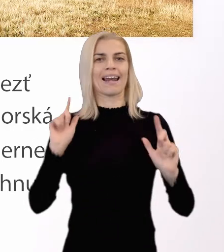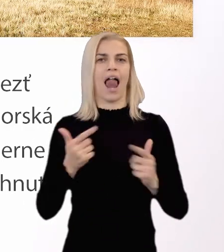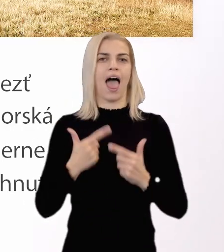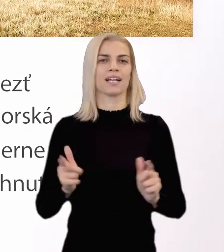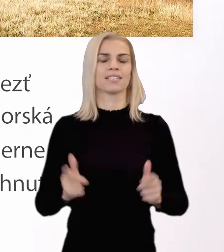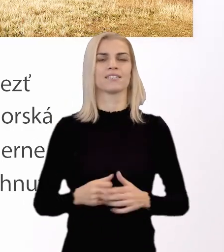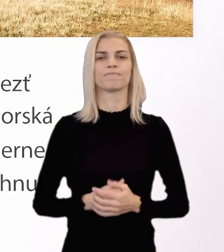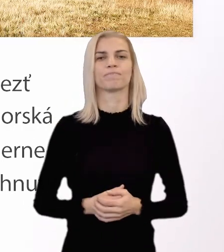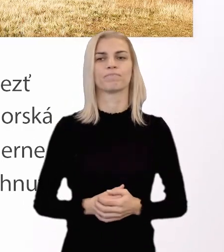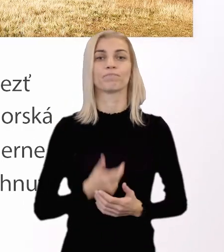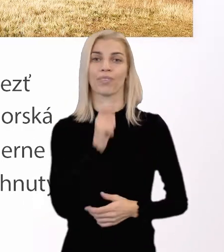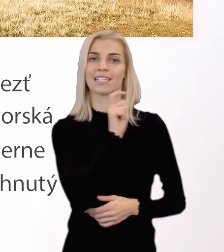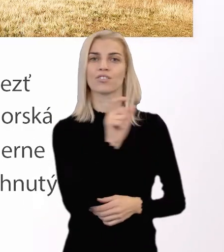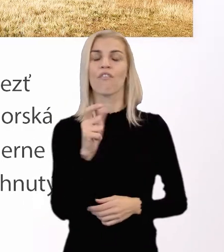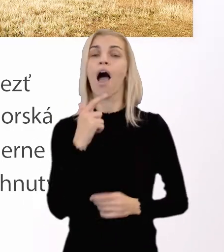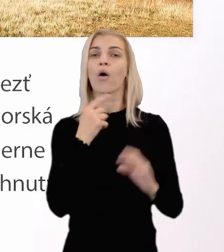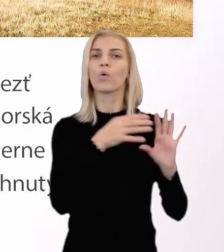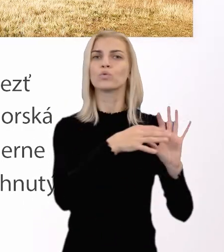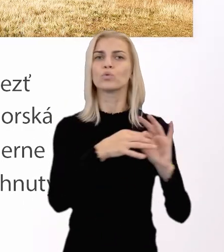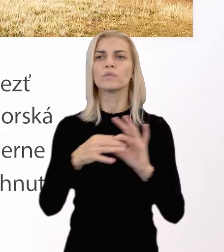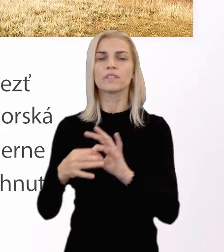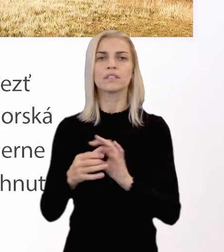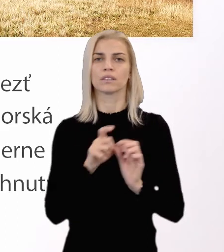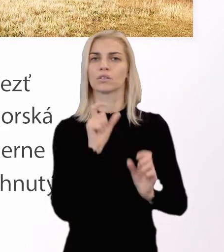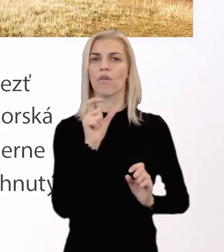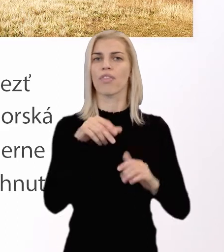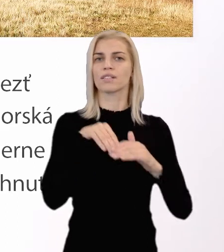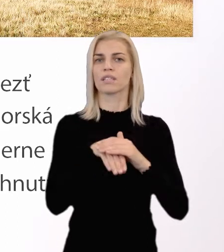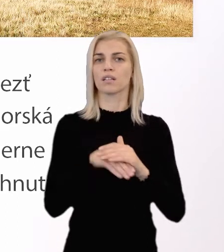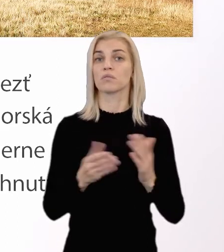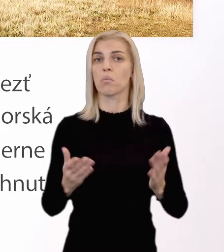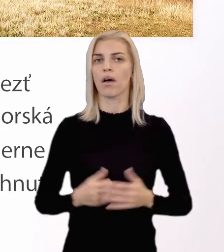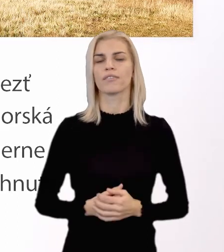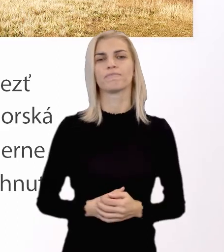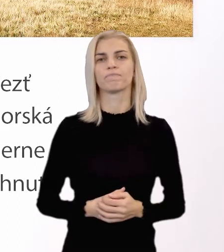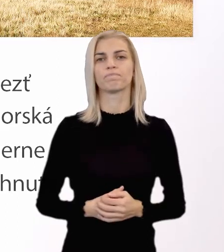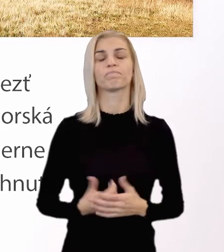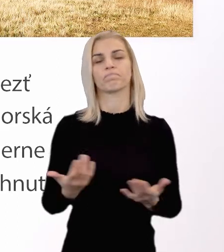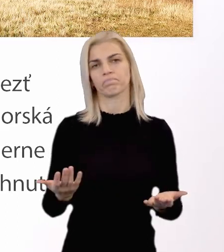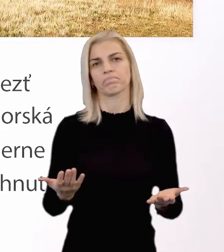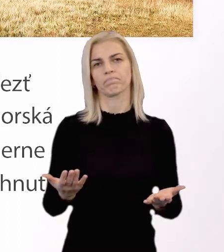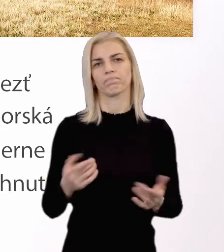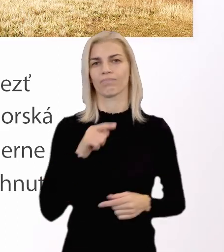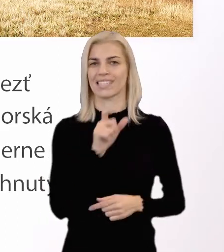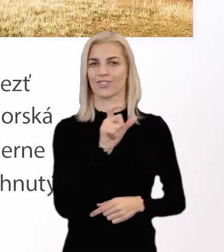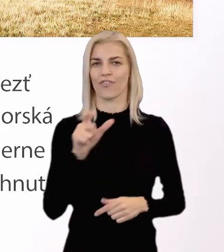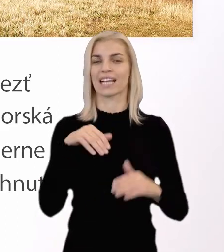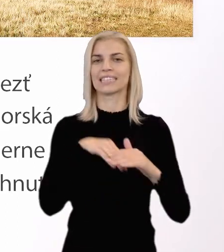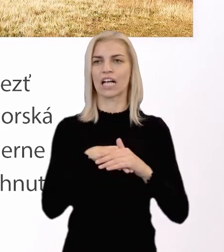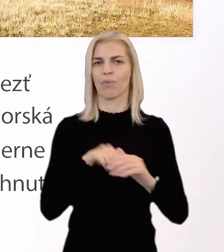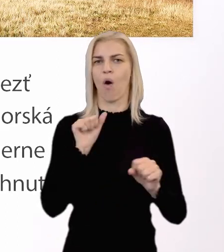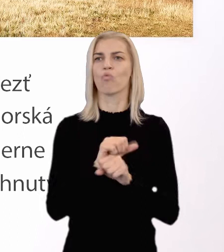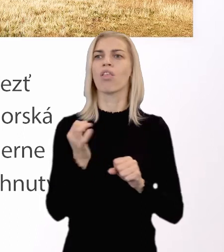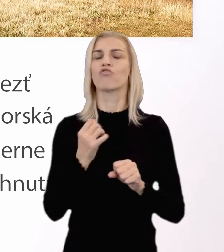Ako tieto slova ale súvisia so slovnou zásobou, no tak nejako sa do tej slovnej zásoby museli